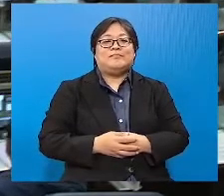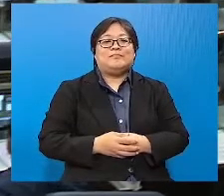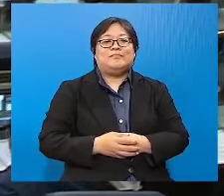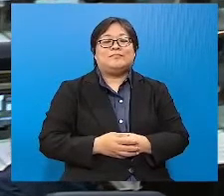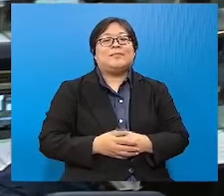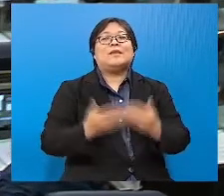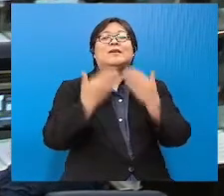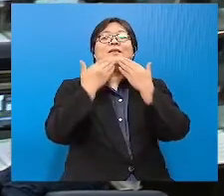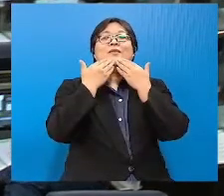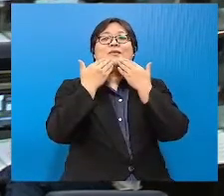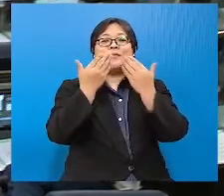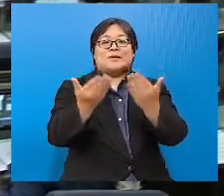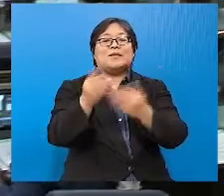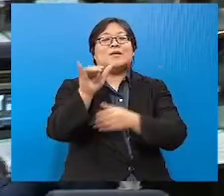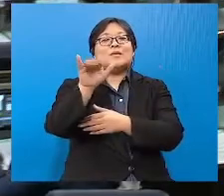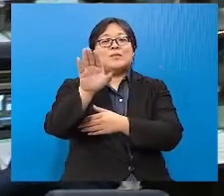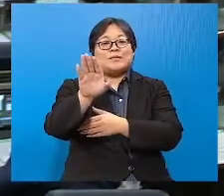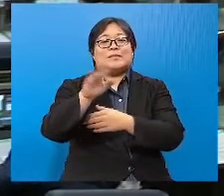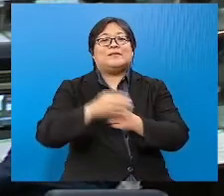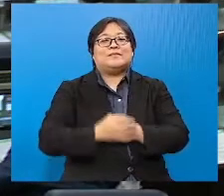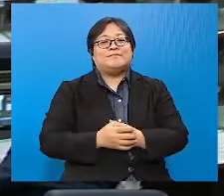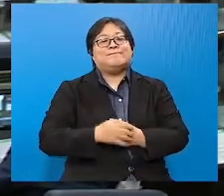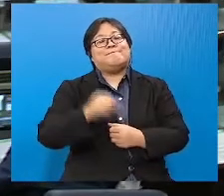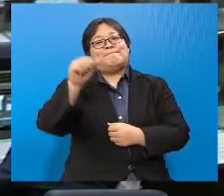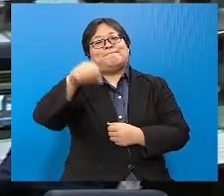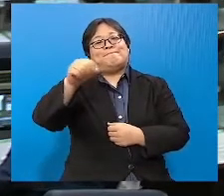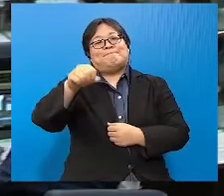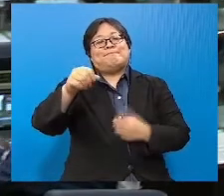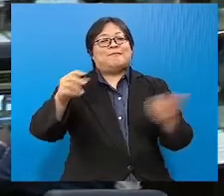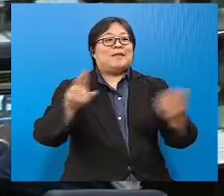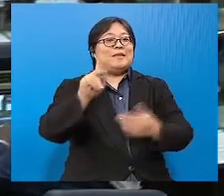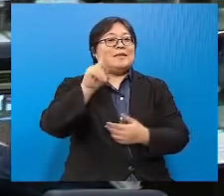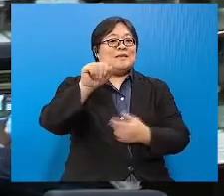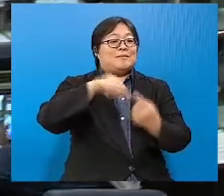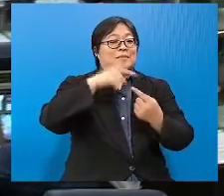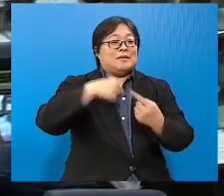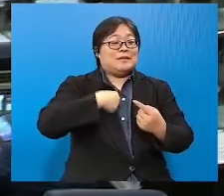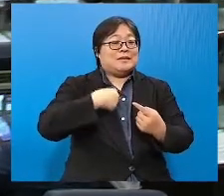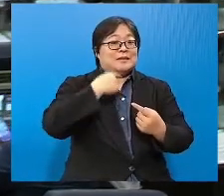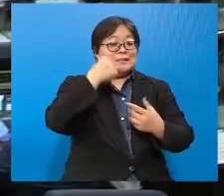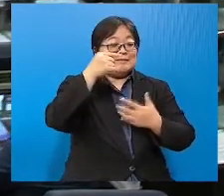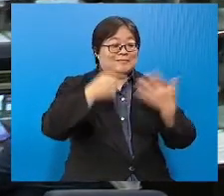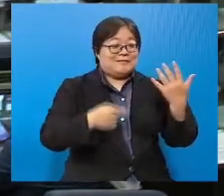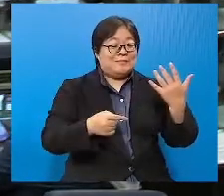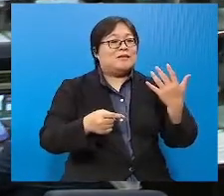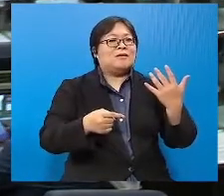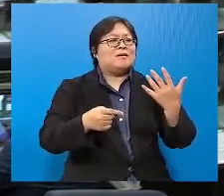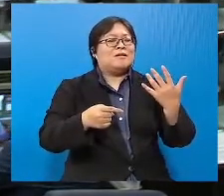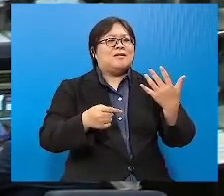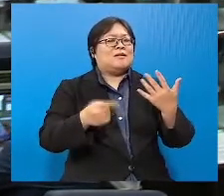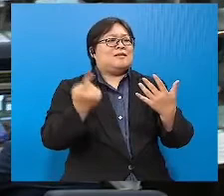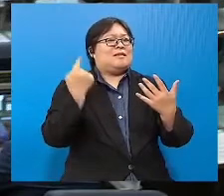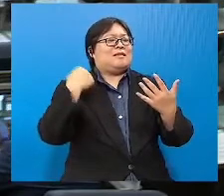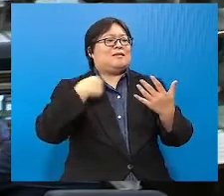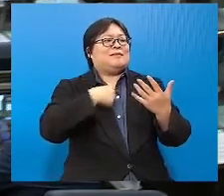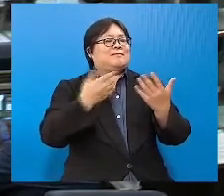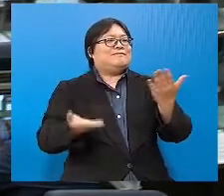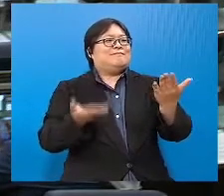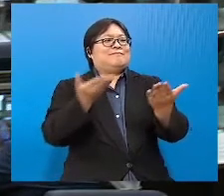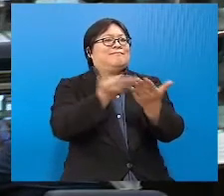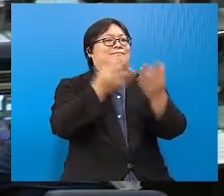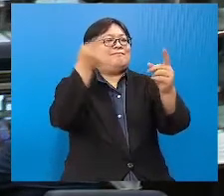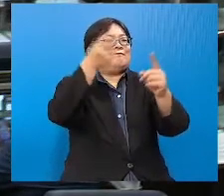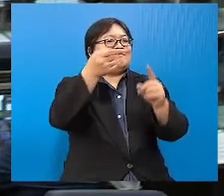Terima kasih kepada Yang berhormat. Kes bila saya sebutkan ini, dia bukan hanya yang tadi kita khusus kepada